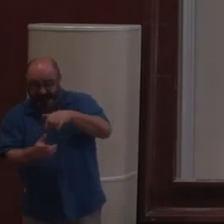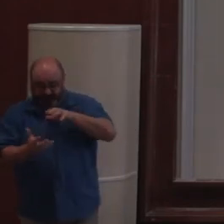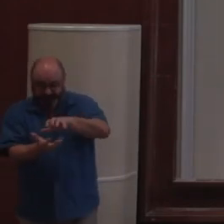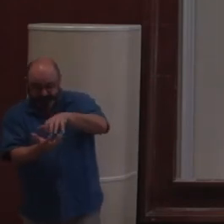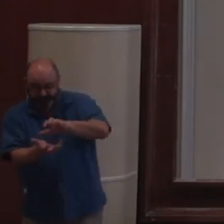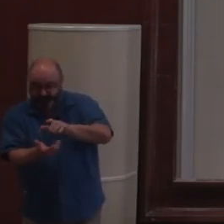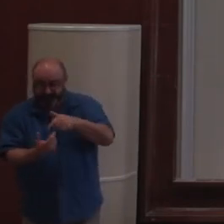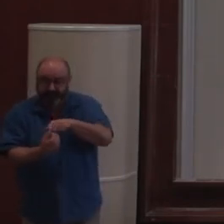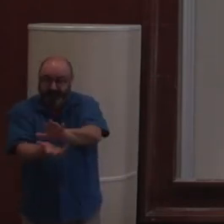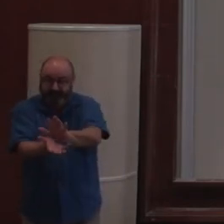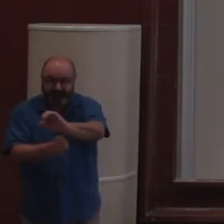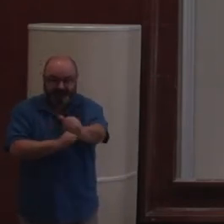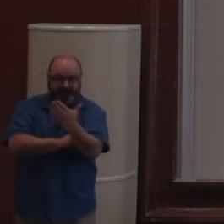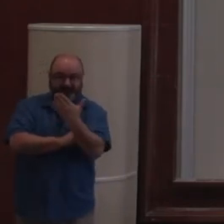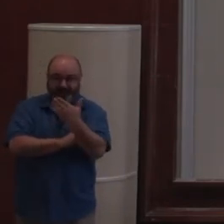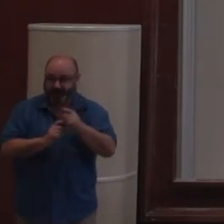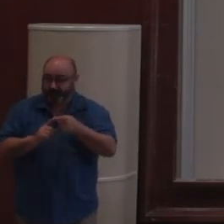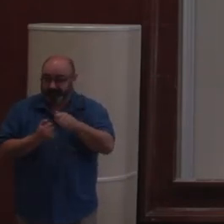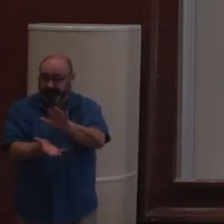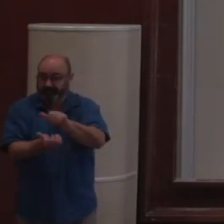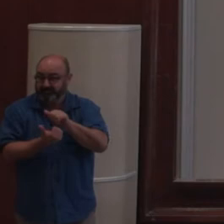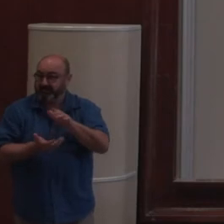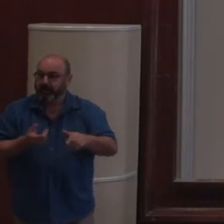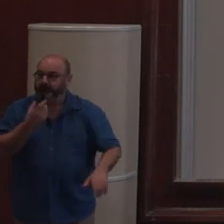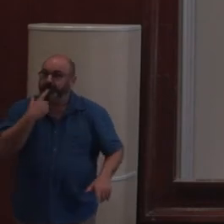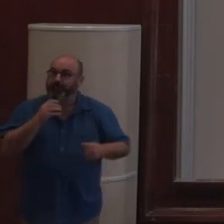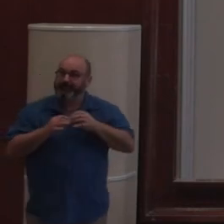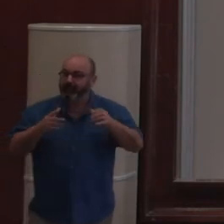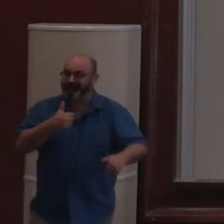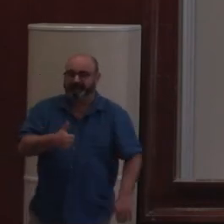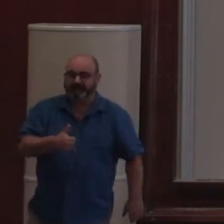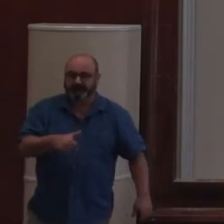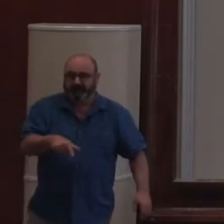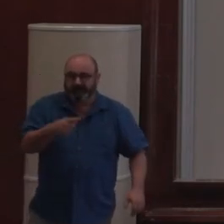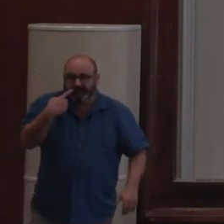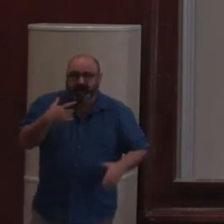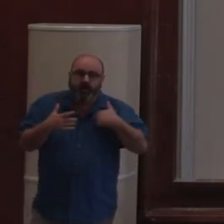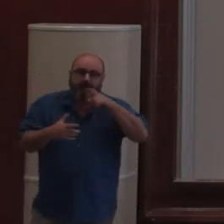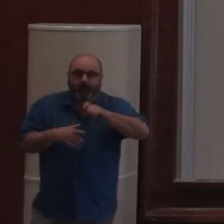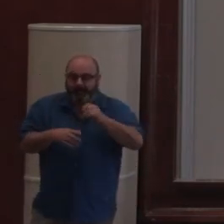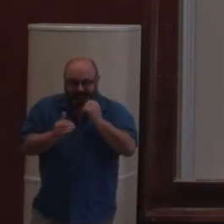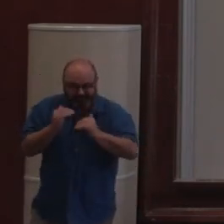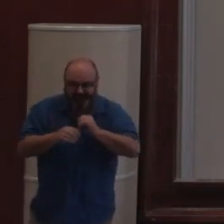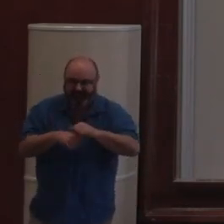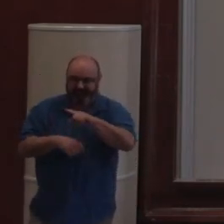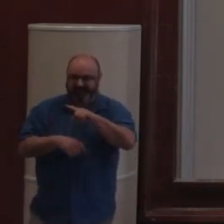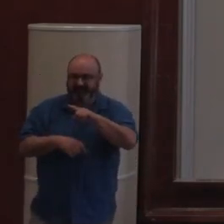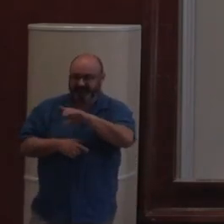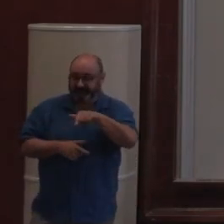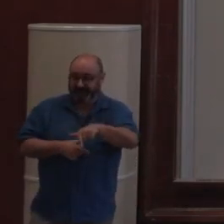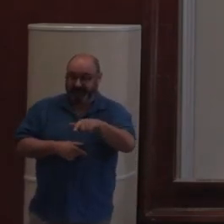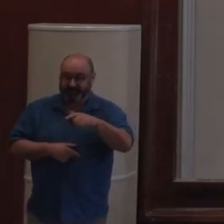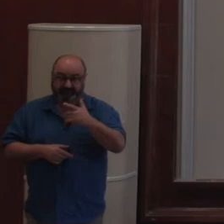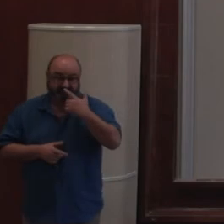ramener par là et discuter avec eux. C'est vraiment quelque chose de fascinant en tant que développeur. Et c'est le premier truc qui est incroyable quand on commence avec Plone et Zop. C'est cette